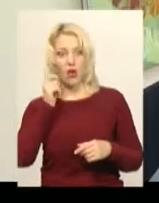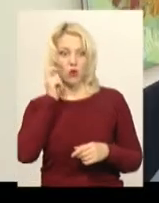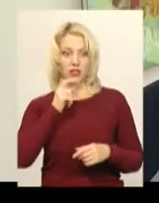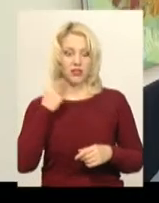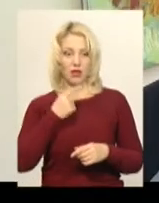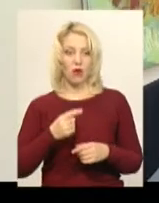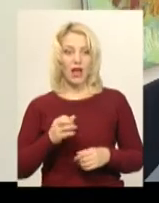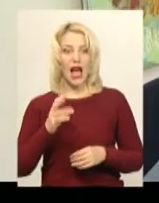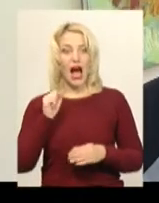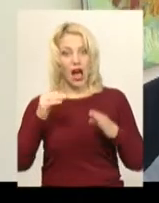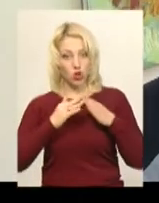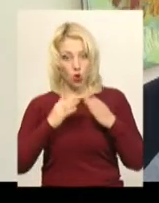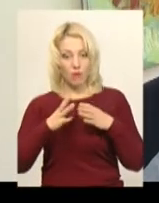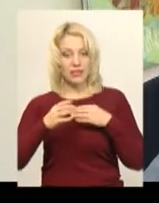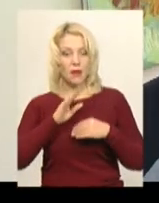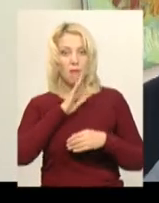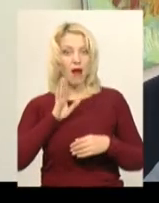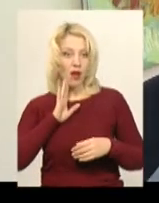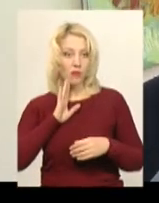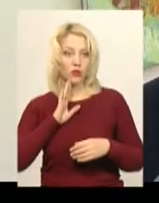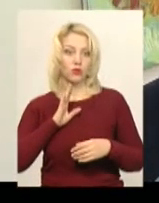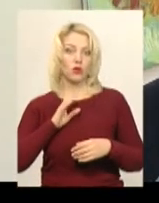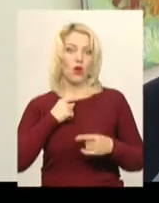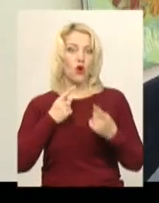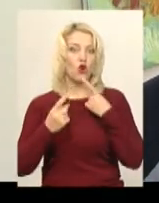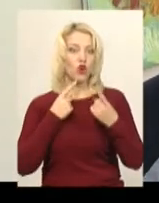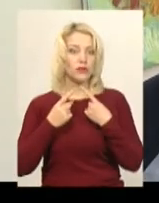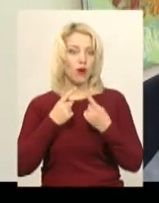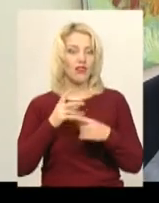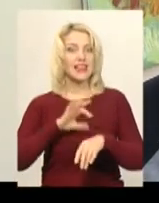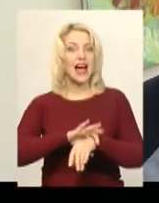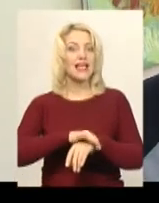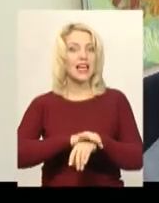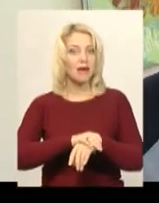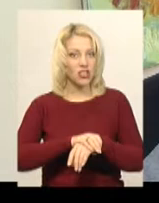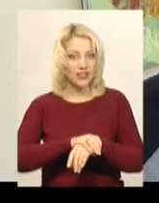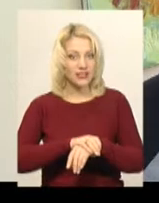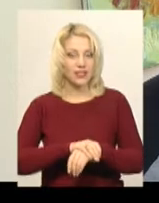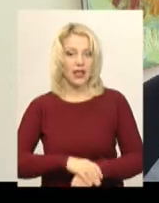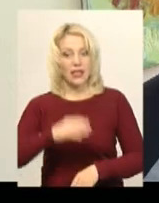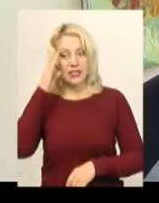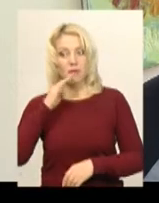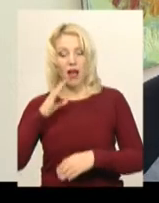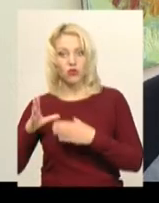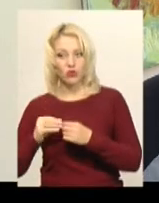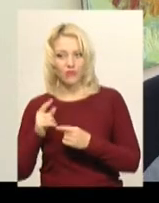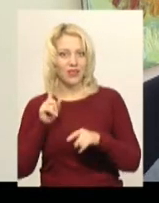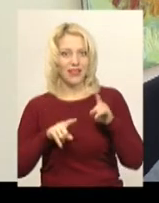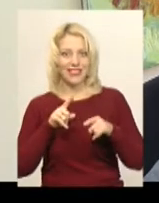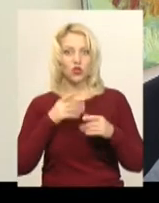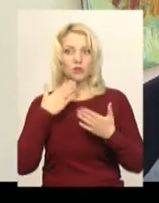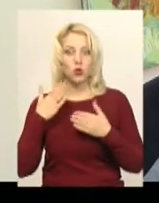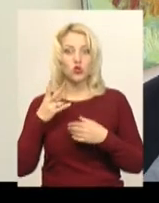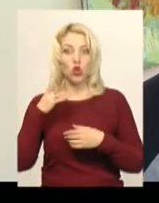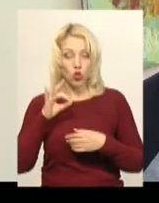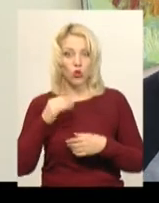мові. А вдома з мамою, з матір'ю розмовляю я на азербайджанський, з батьком я рідко спілкуюсь, але